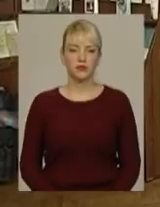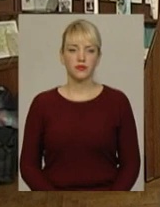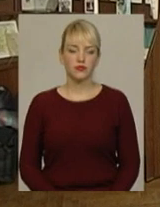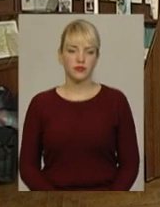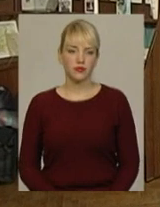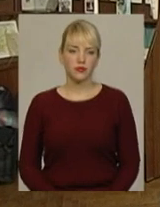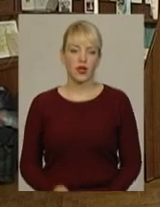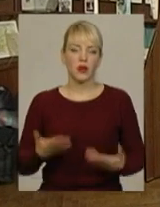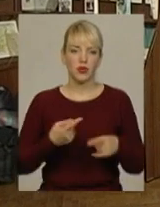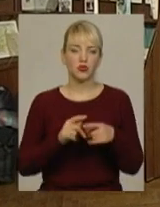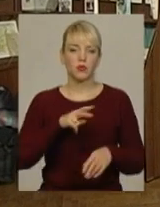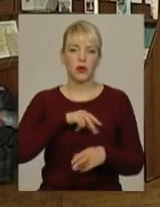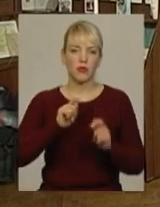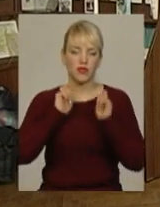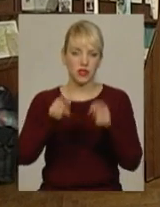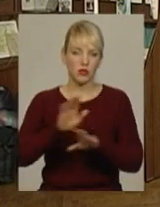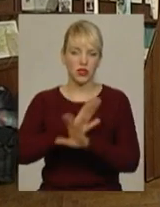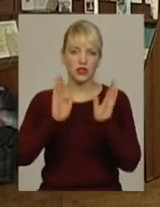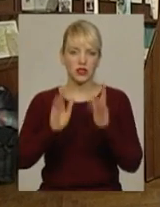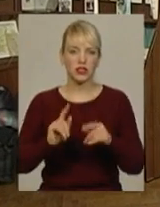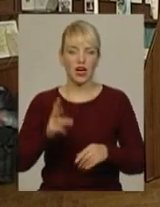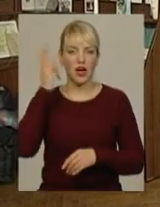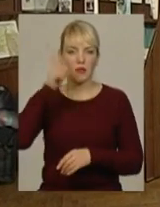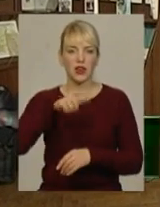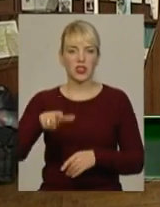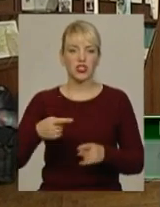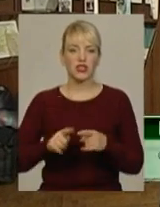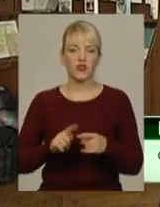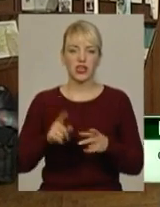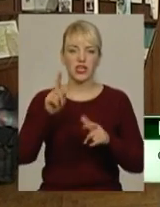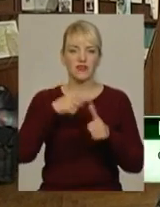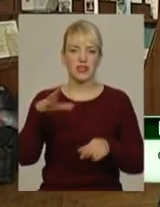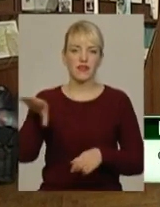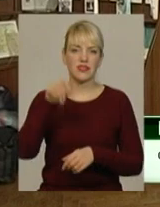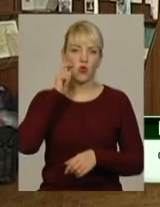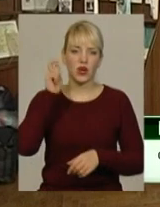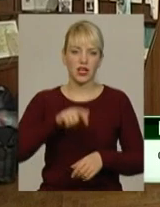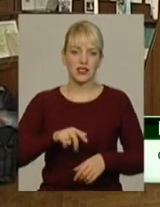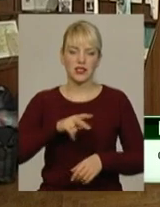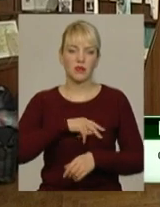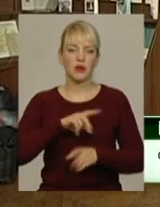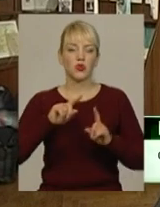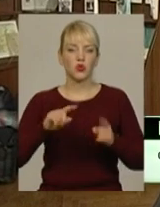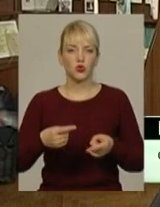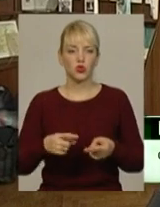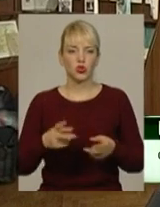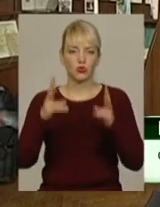Ми цю премію видаємо не тільки сумчанам, а вона називається всеукраїнська премія. Тому